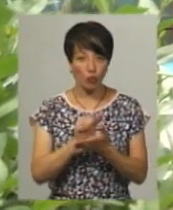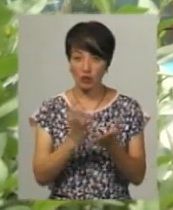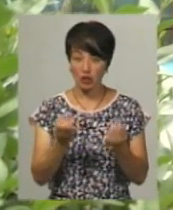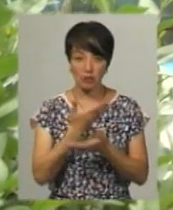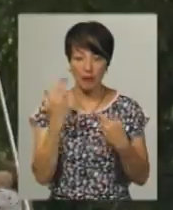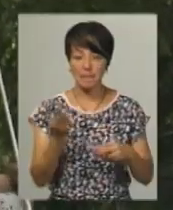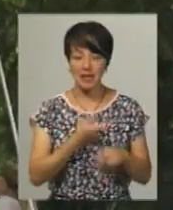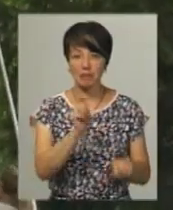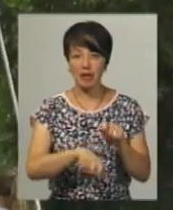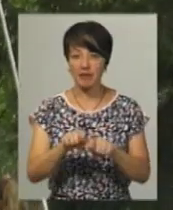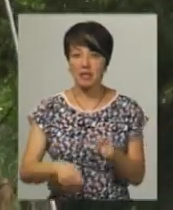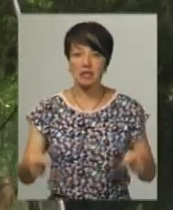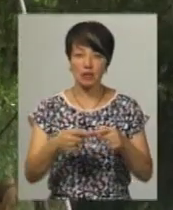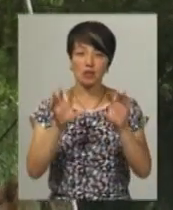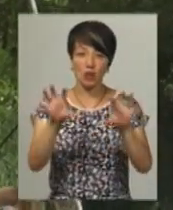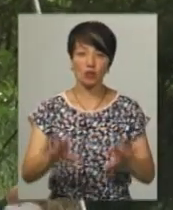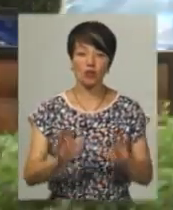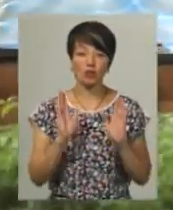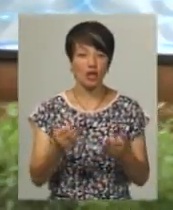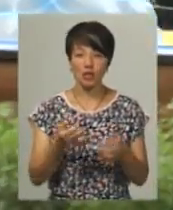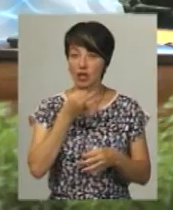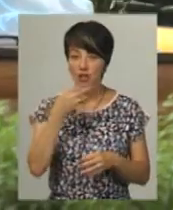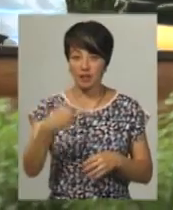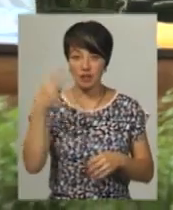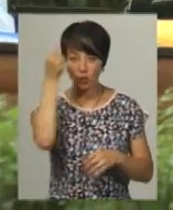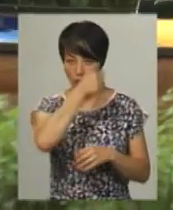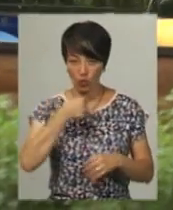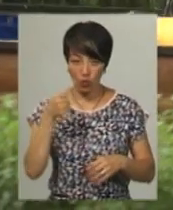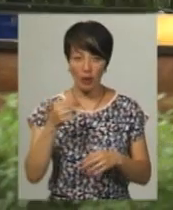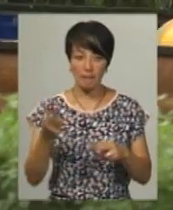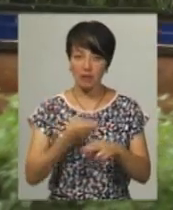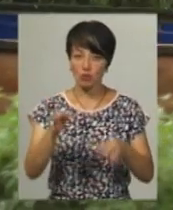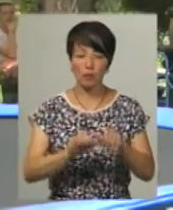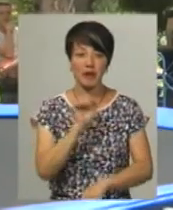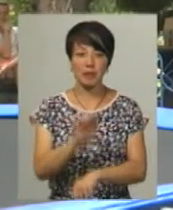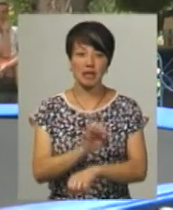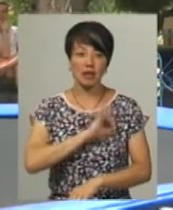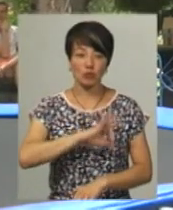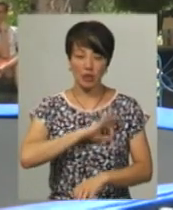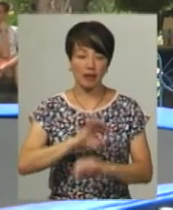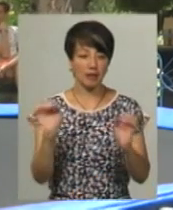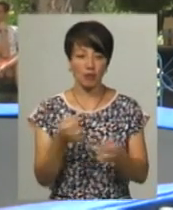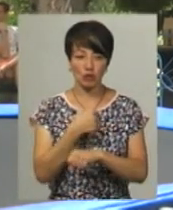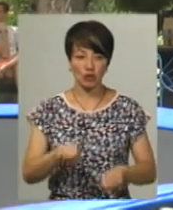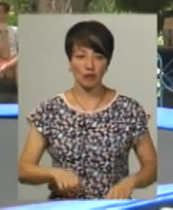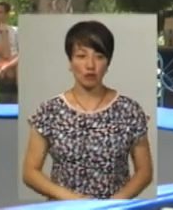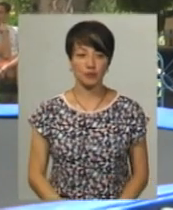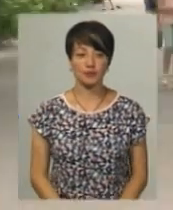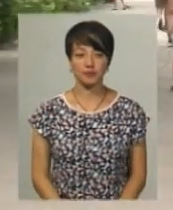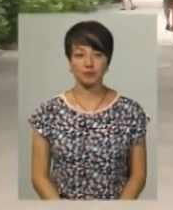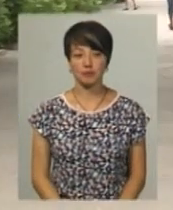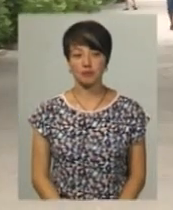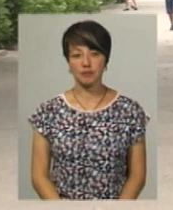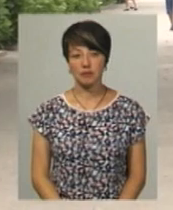Однак без перевірки, яка згідно законодавства буде на раніше 2020 року, та без суду припинити експлуатацію атракціонів неможливо. Леся Боровець,